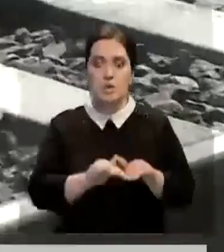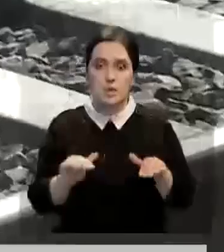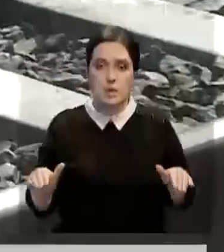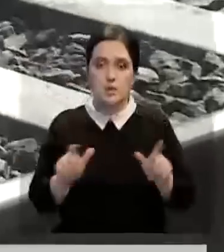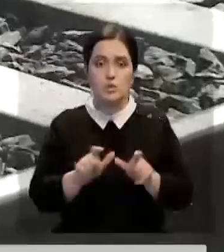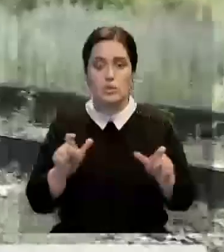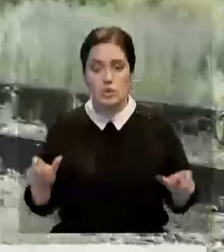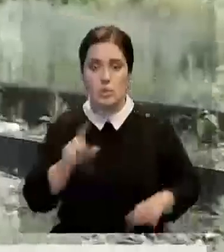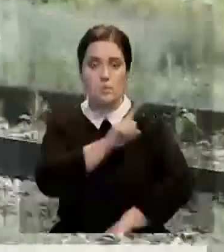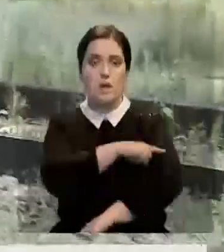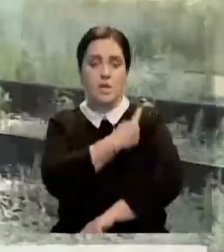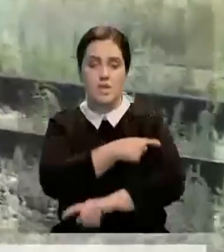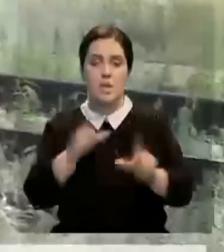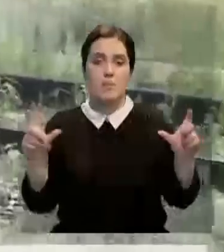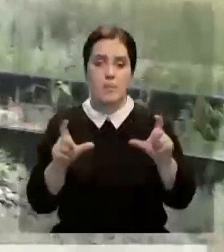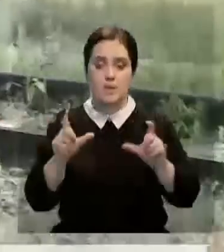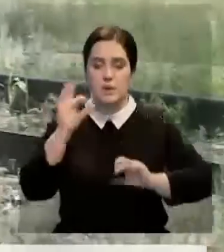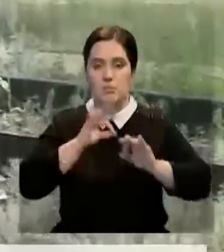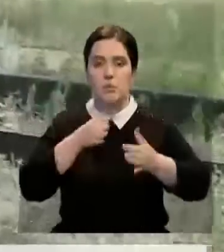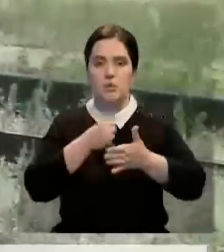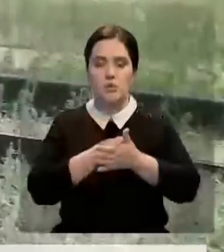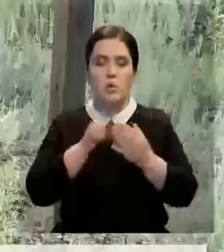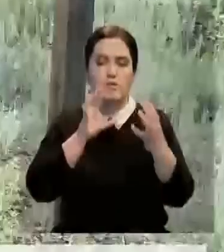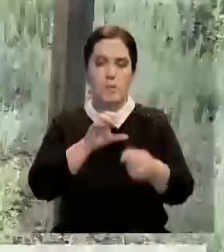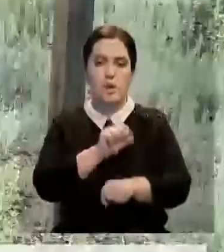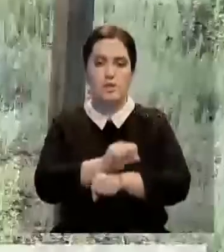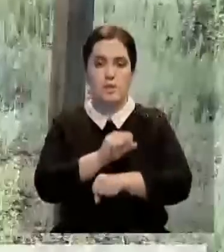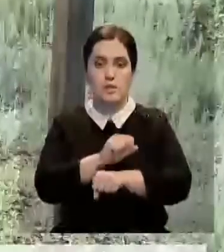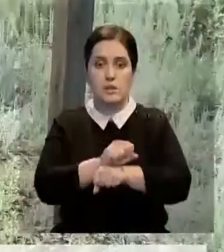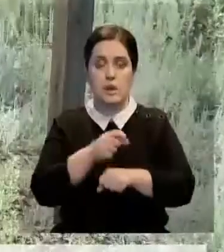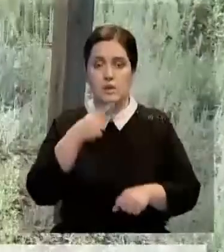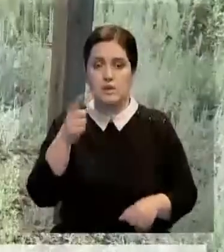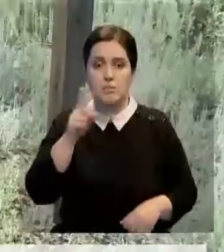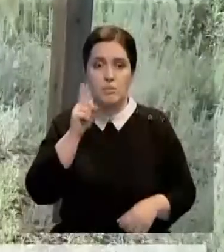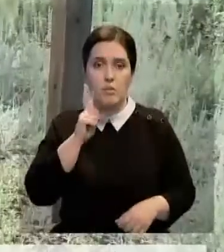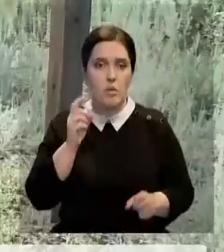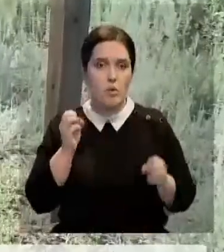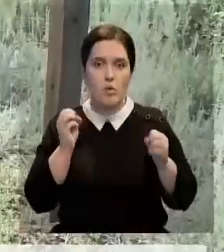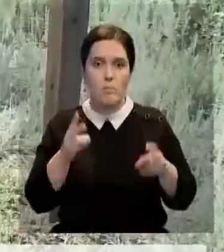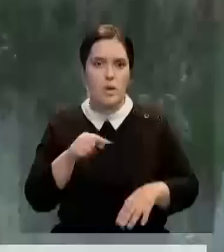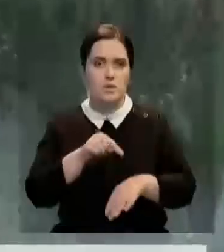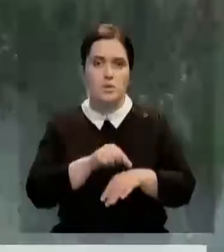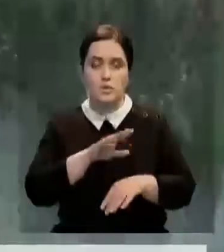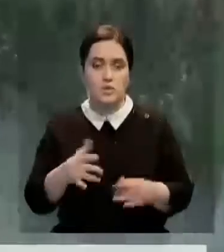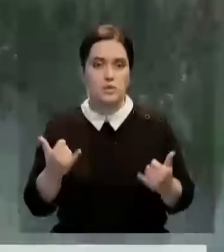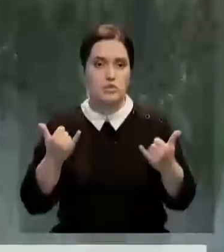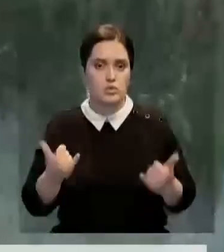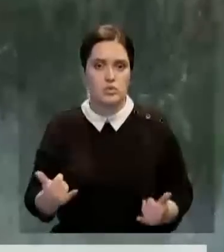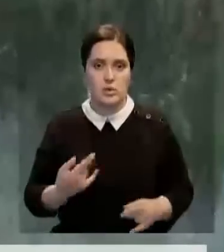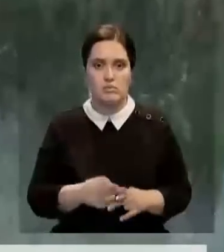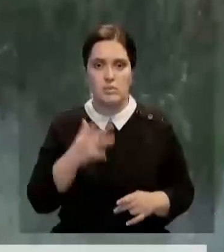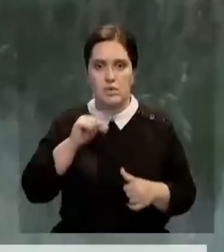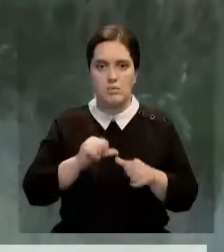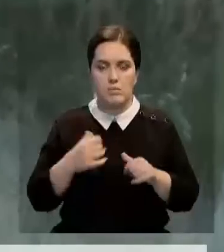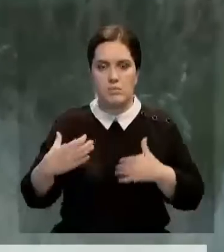школу, больницу, магазины, аптеку и до ближайшей автобусной остановки. Говорит, в юном возрасте опасность не ощущалась. Сейчас же женщина в